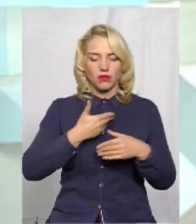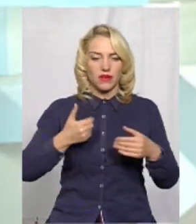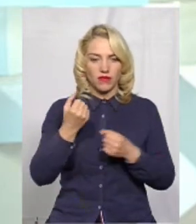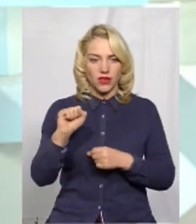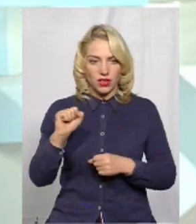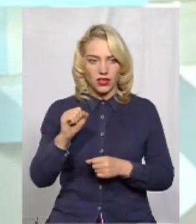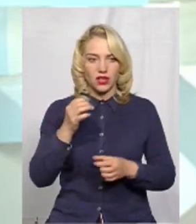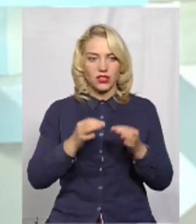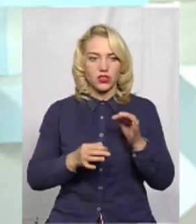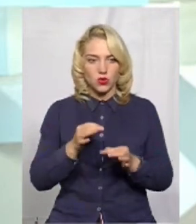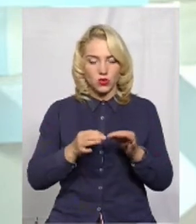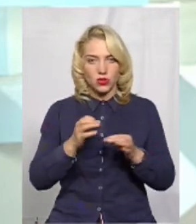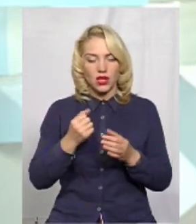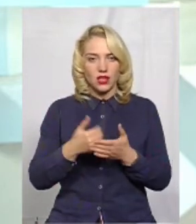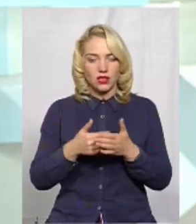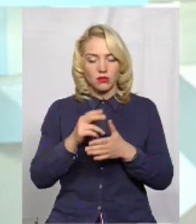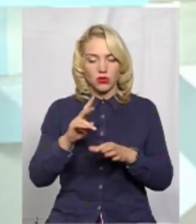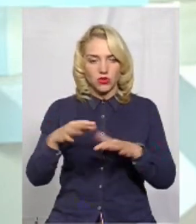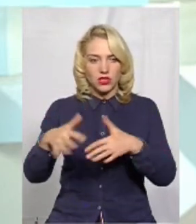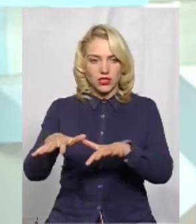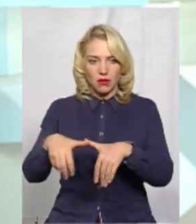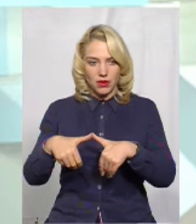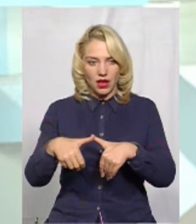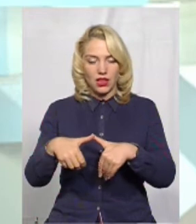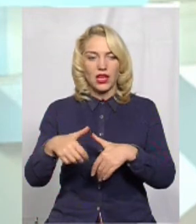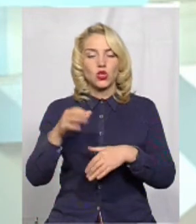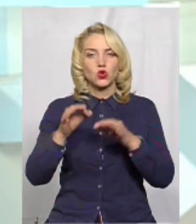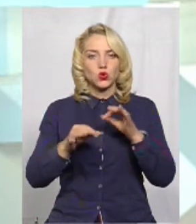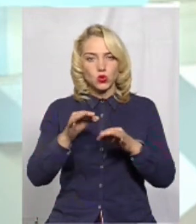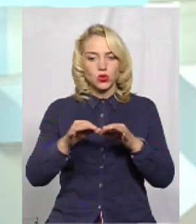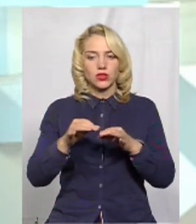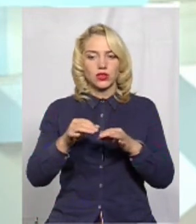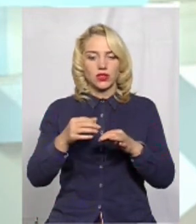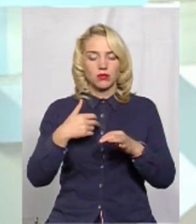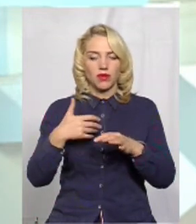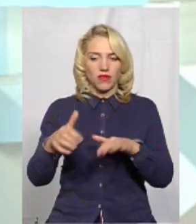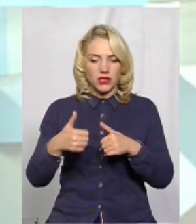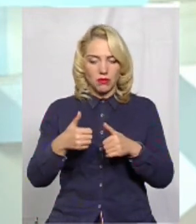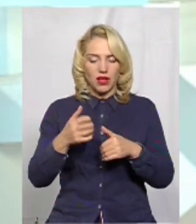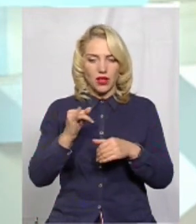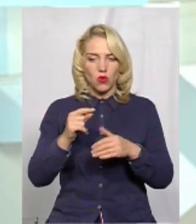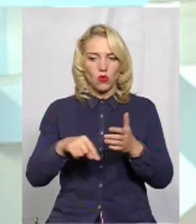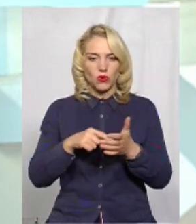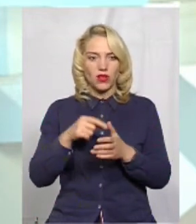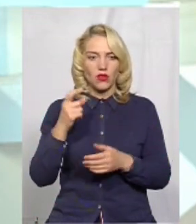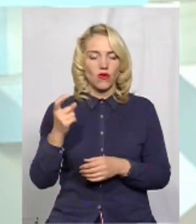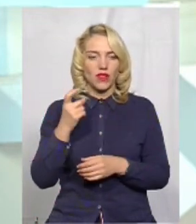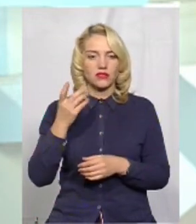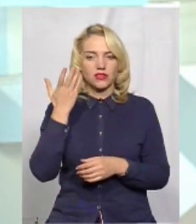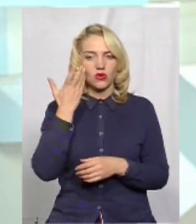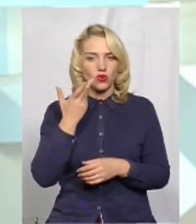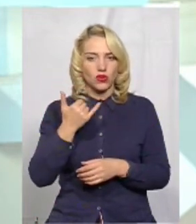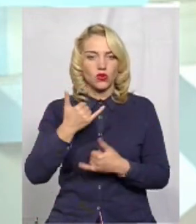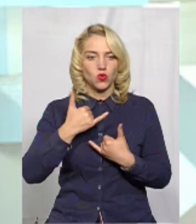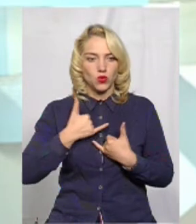суд, і нібито забрали, точніше суд ми виграли, а нібито забрали майно у комунальну власність, але коли